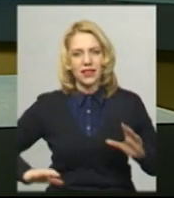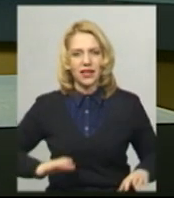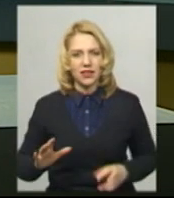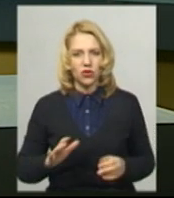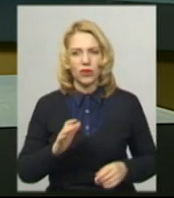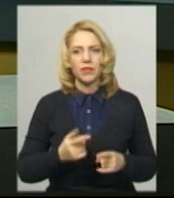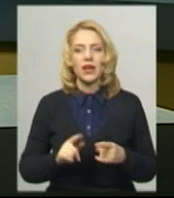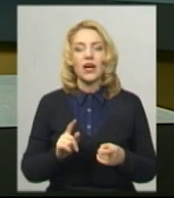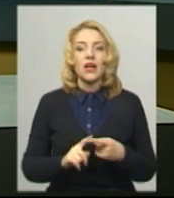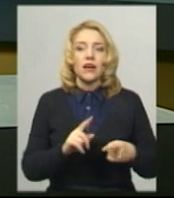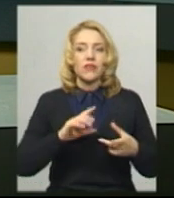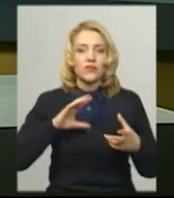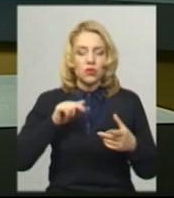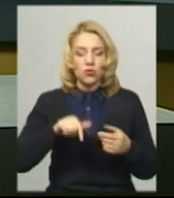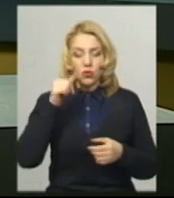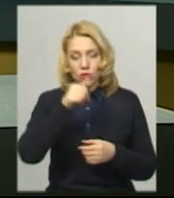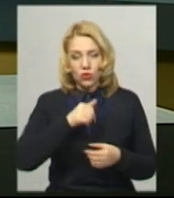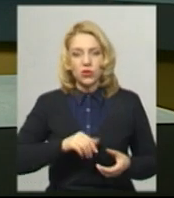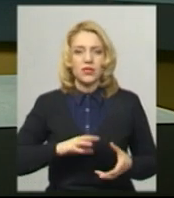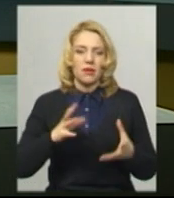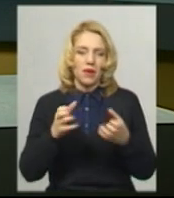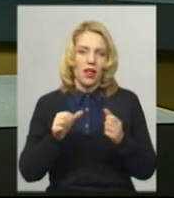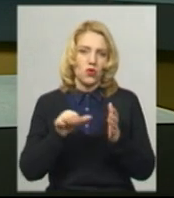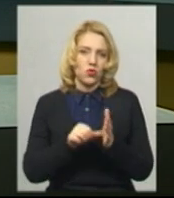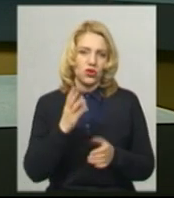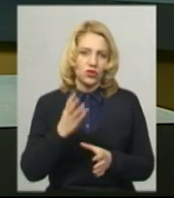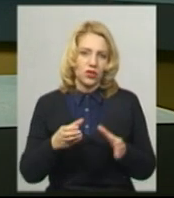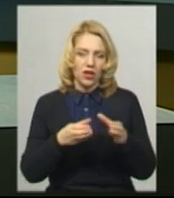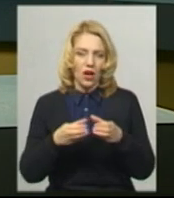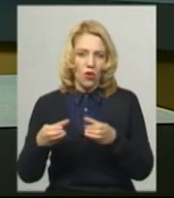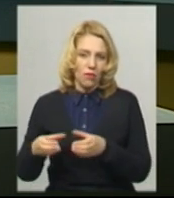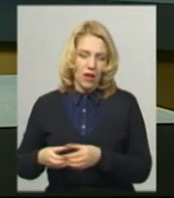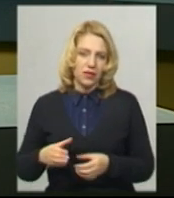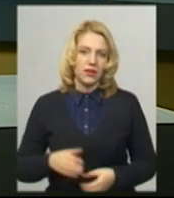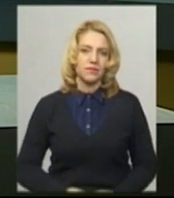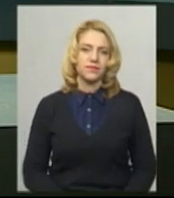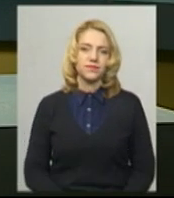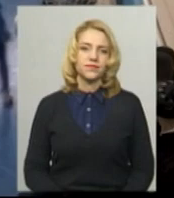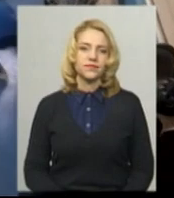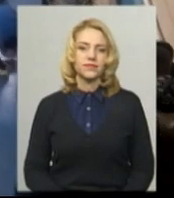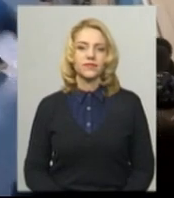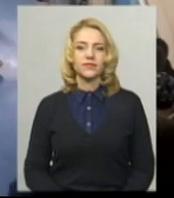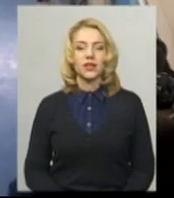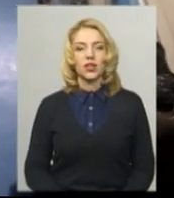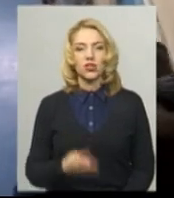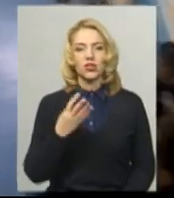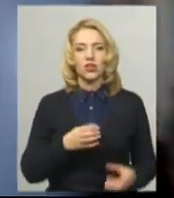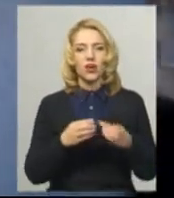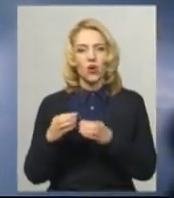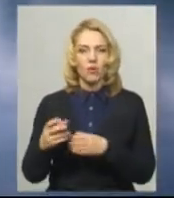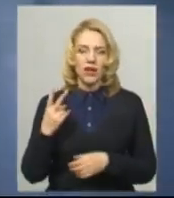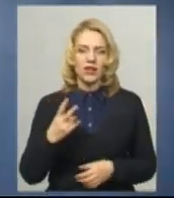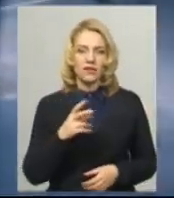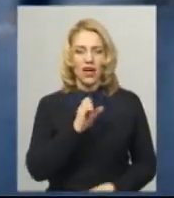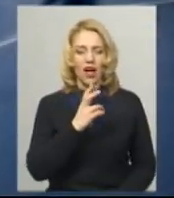району. Цього року у щорічних змаганнях брали участь чотири команди. Світлана Поробок продовжить. Чотири команди,